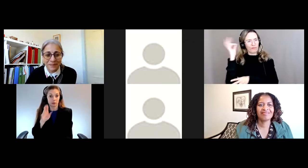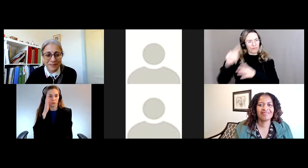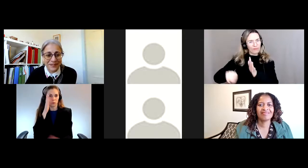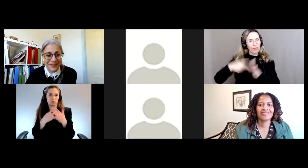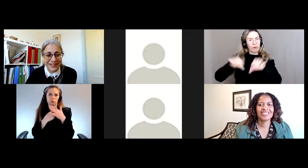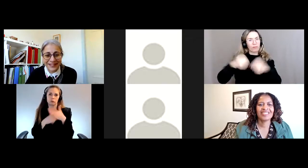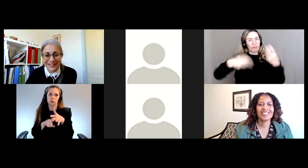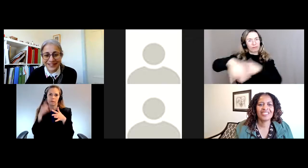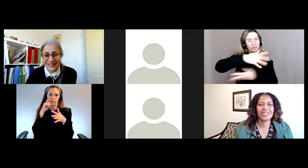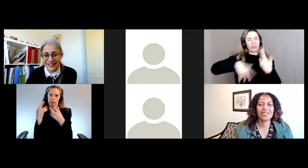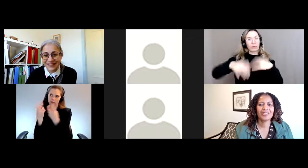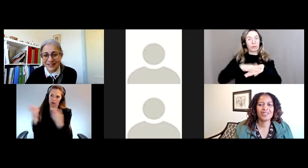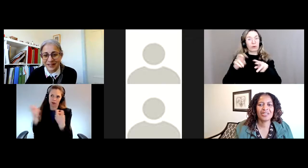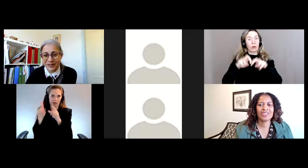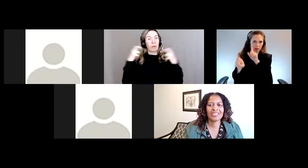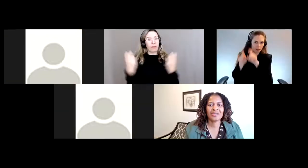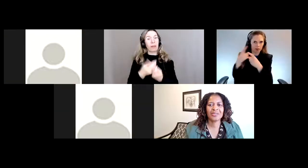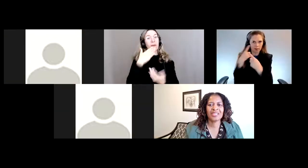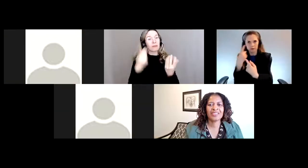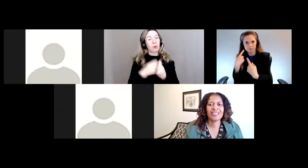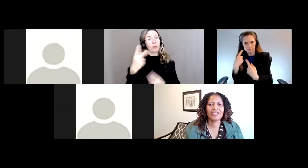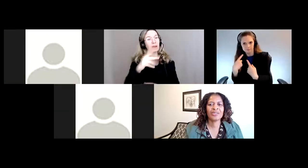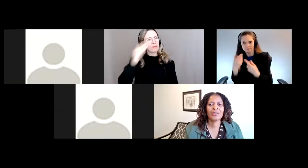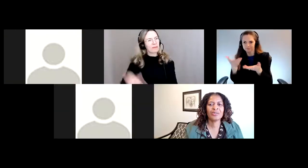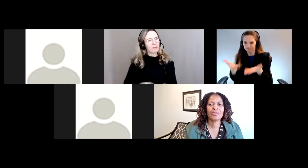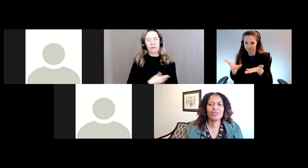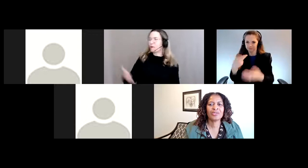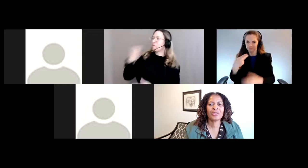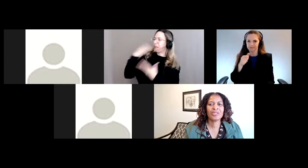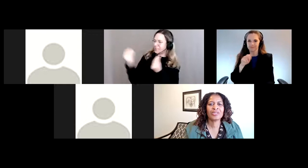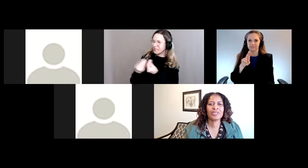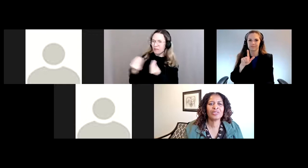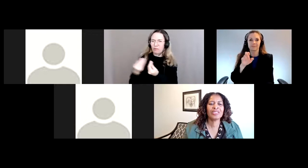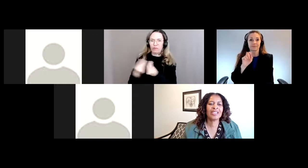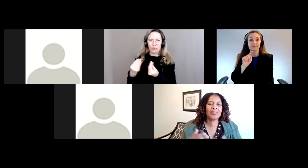distribution panel d'aujourd'hui. Merci beaucoup, Paulette, et bienvenue. Merci beaucoup à nous.